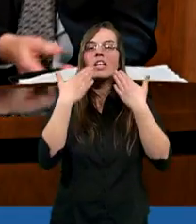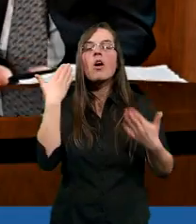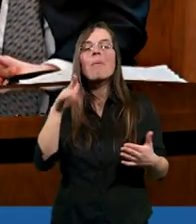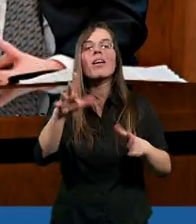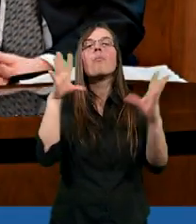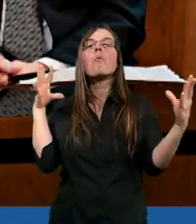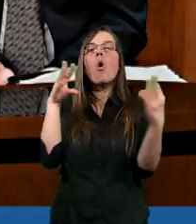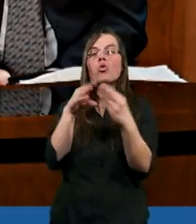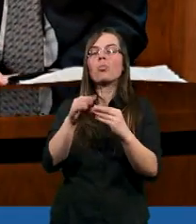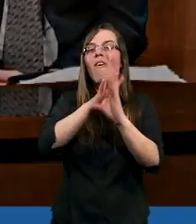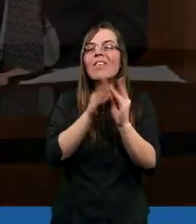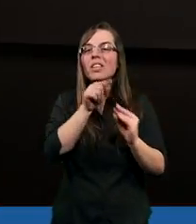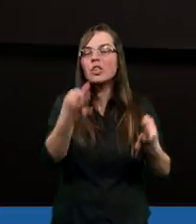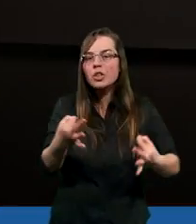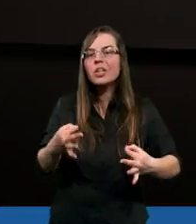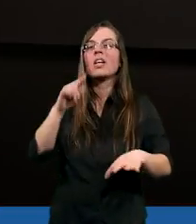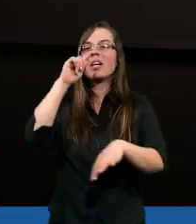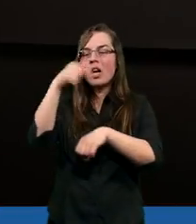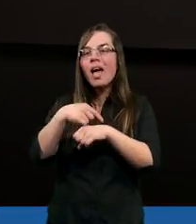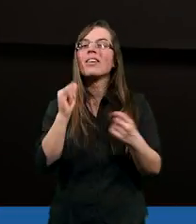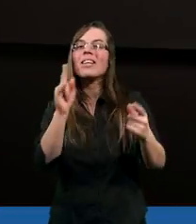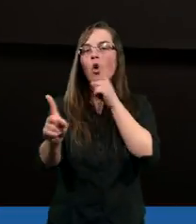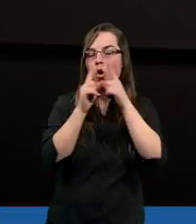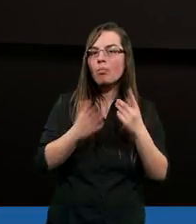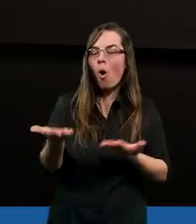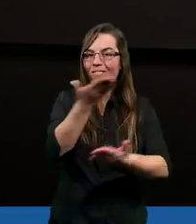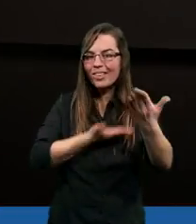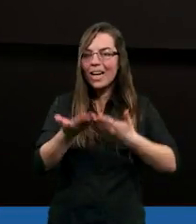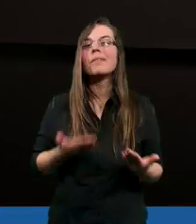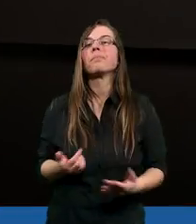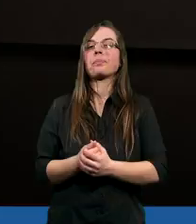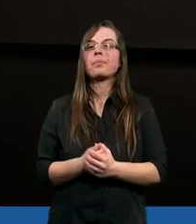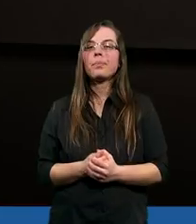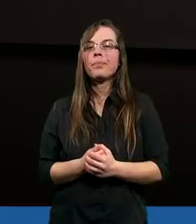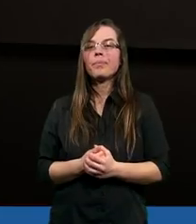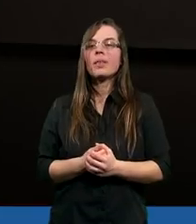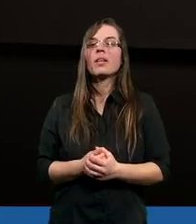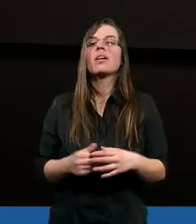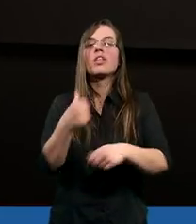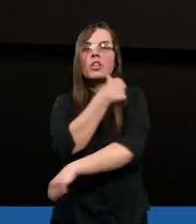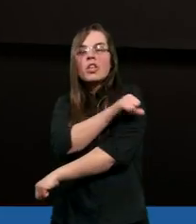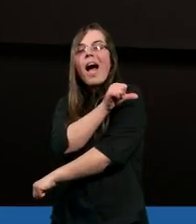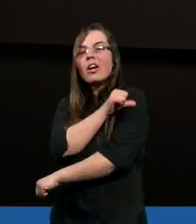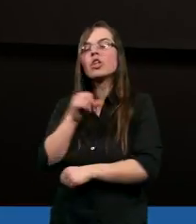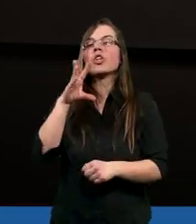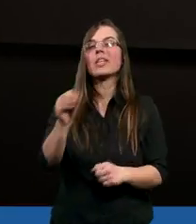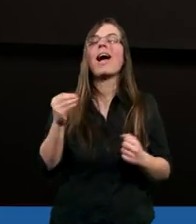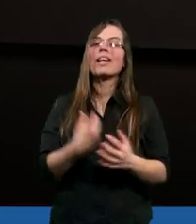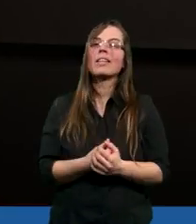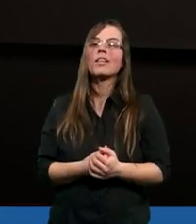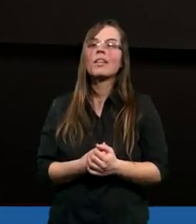podsumowując dzisiejszą rozmowę, w chrześcijaństwie,